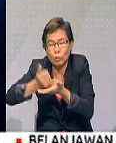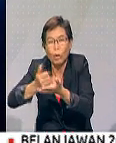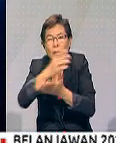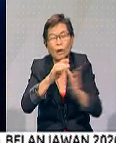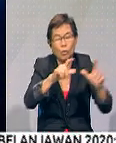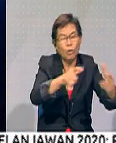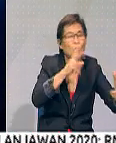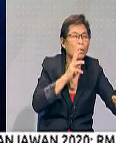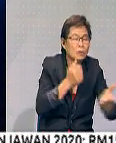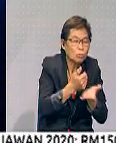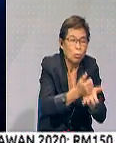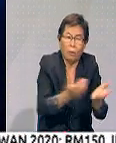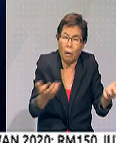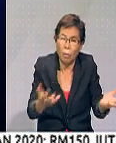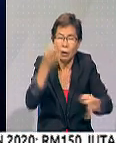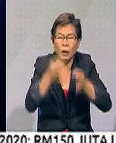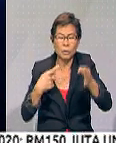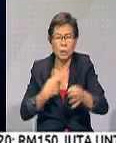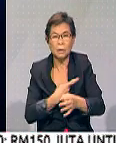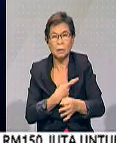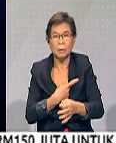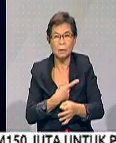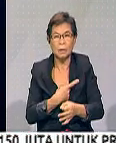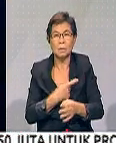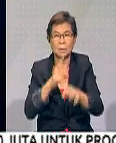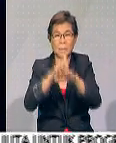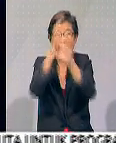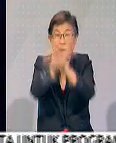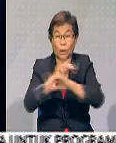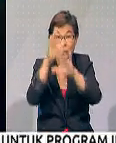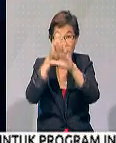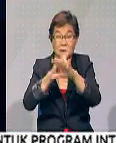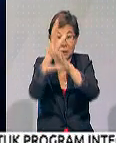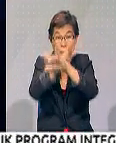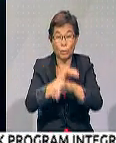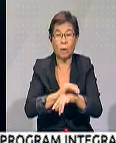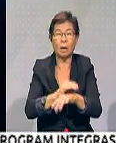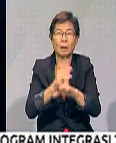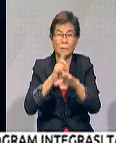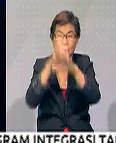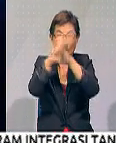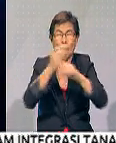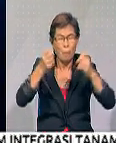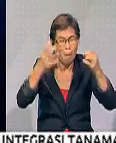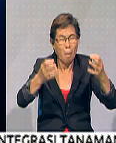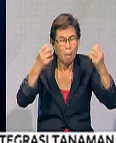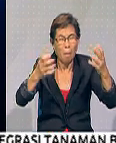golongan wanita. Dan kalau kita lihat di Sarawak lebih-lebih lagi kita masih ramai